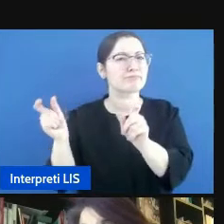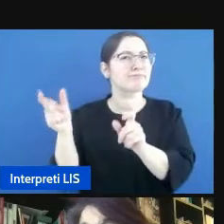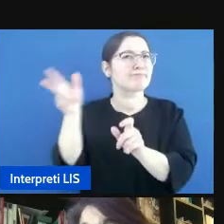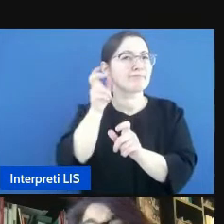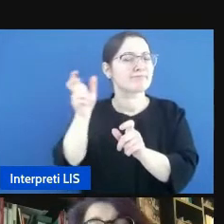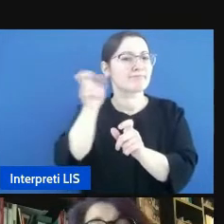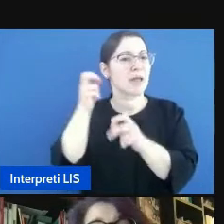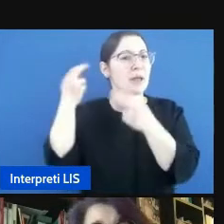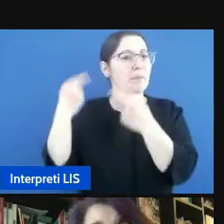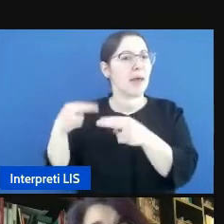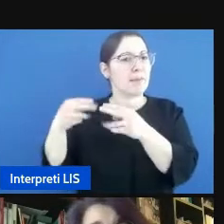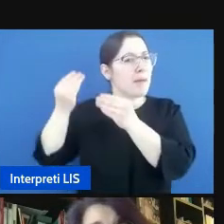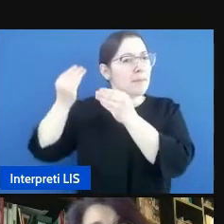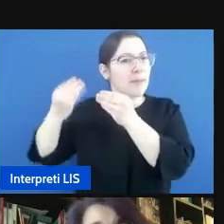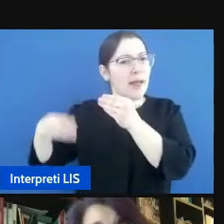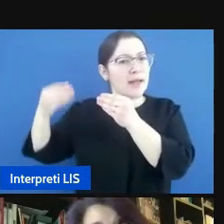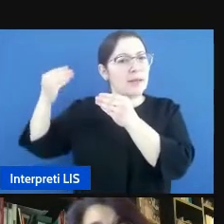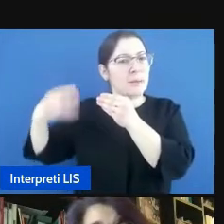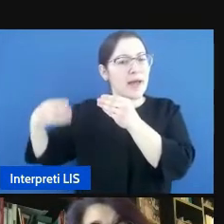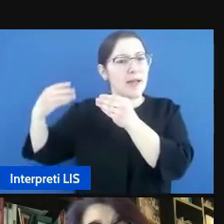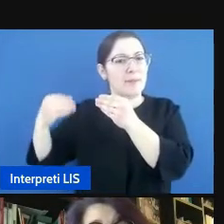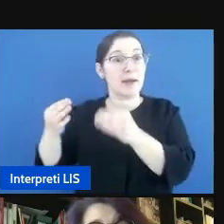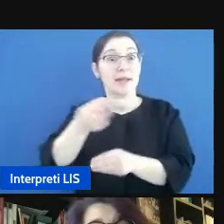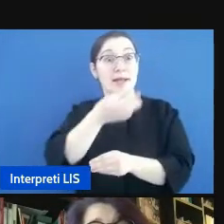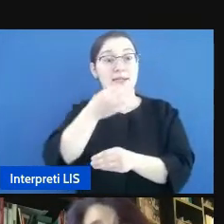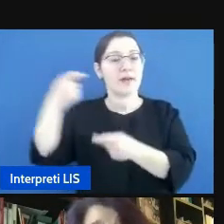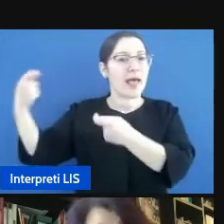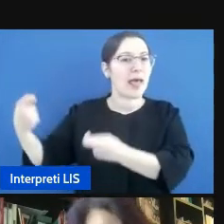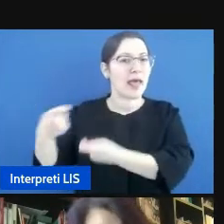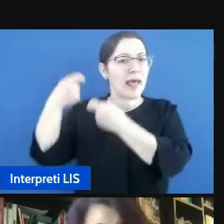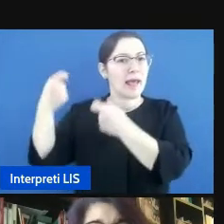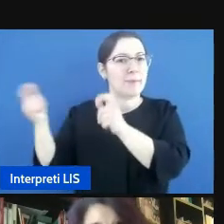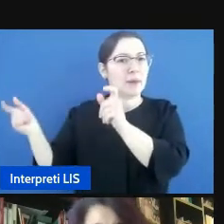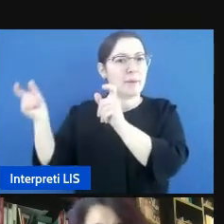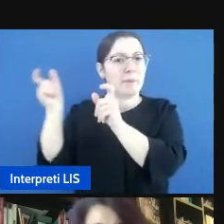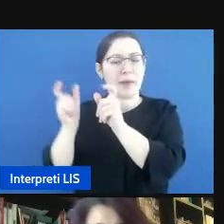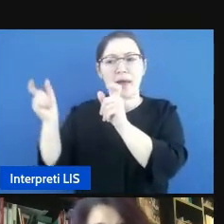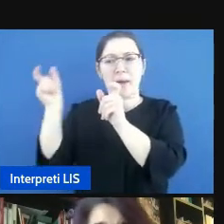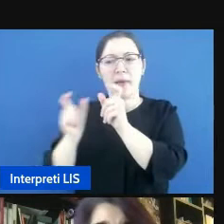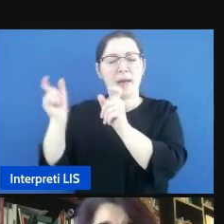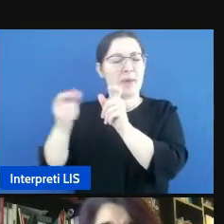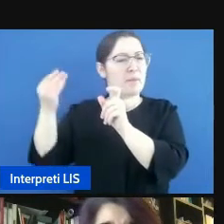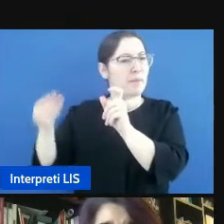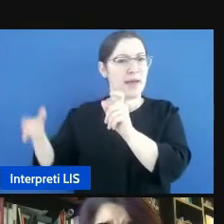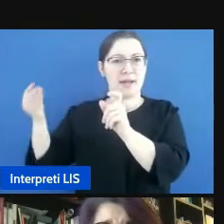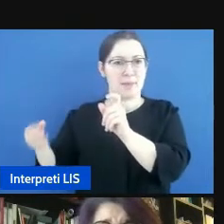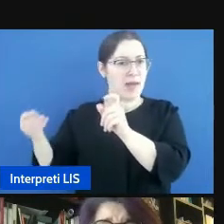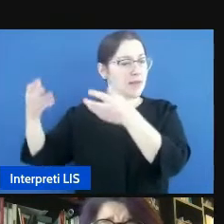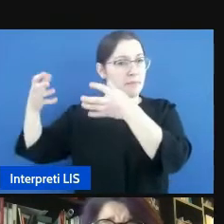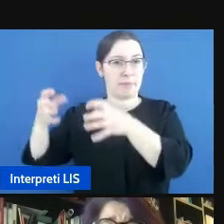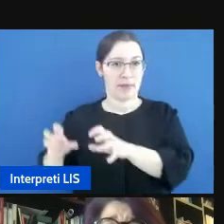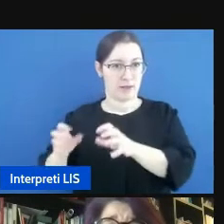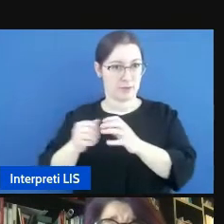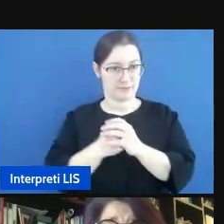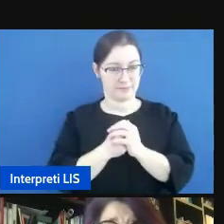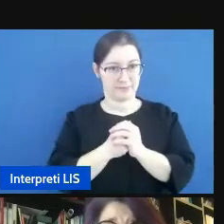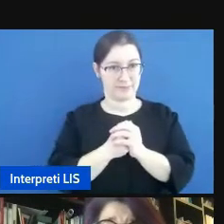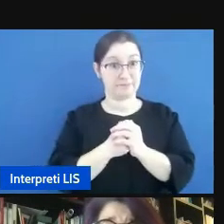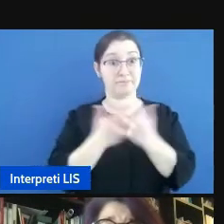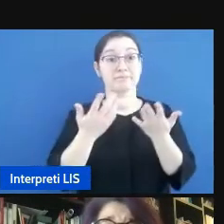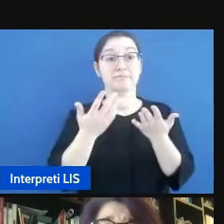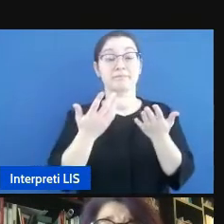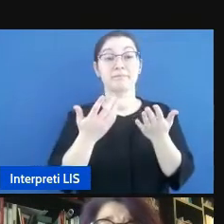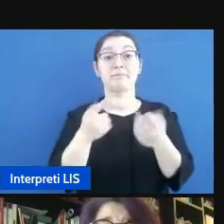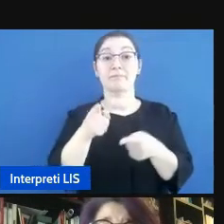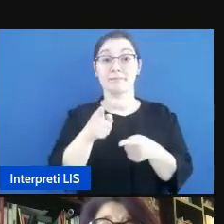ricevono un input ridotto. Vai avanti. Ecco, per esempio,